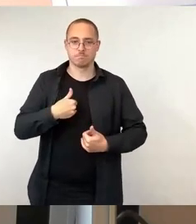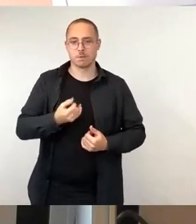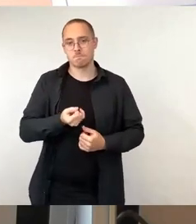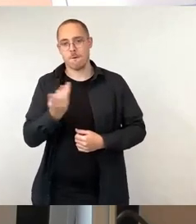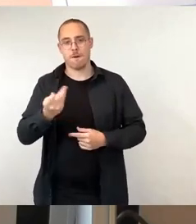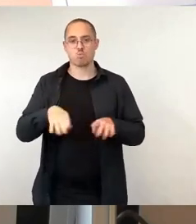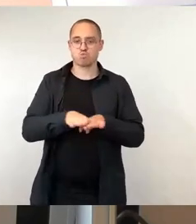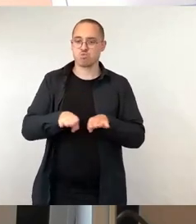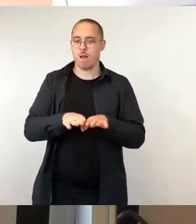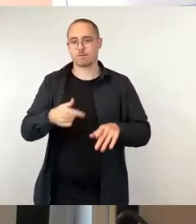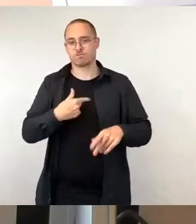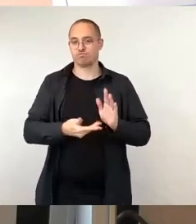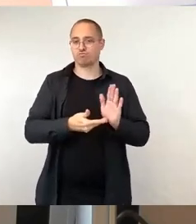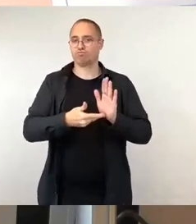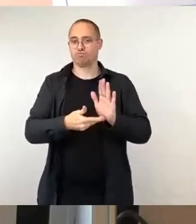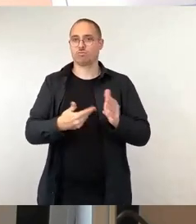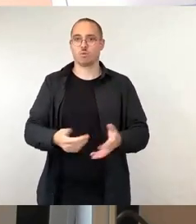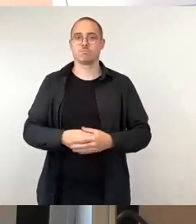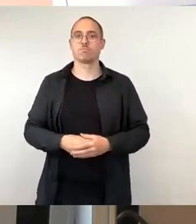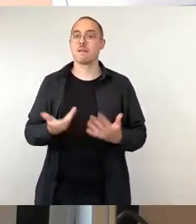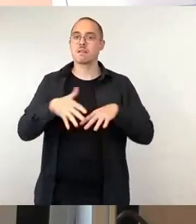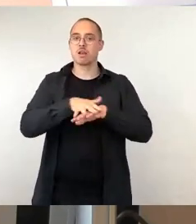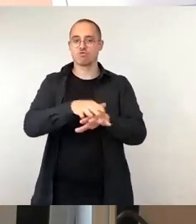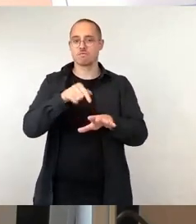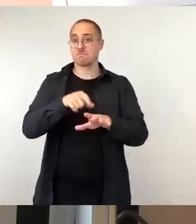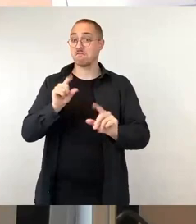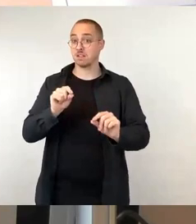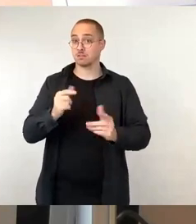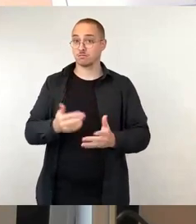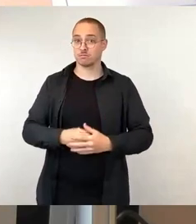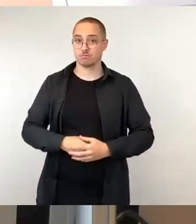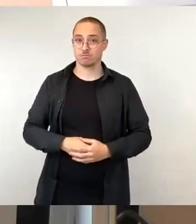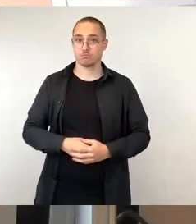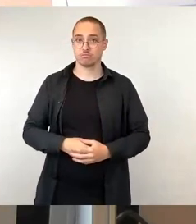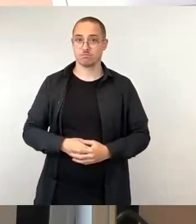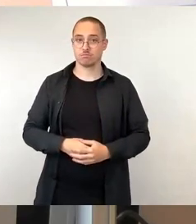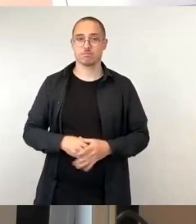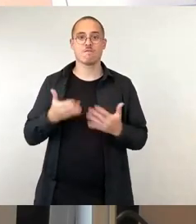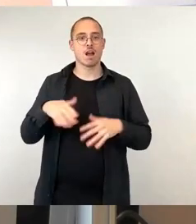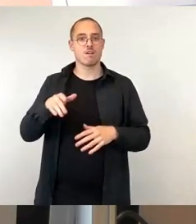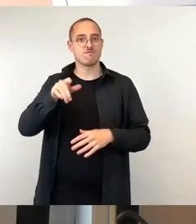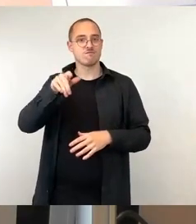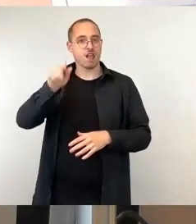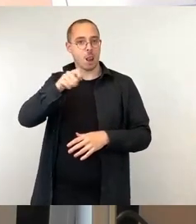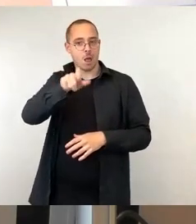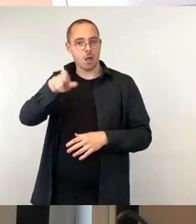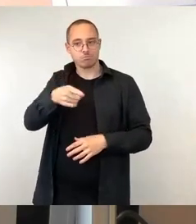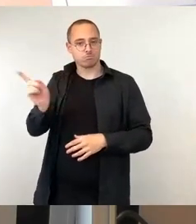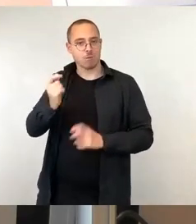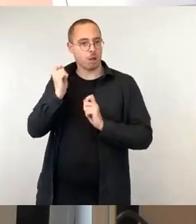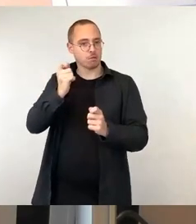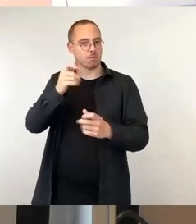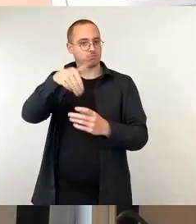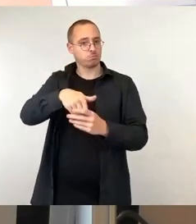Integration, was ist das eigentlich? Die Freien Wähler haben in ihrem Antrag ihre Auffassung dargelegt, dass Menschen, die zu uns